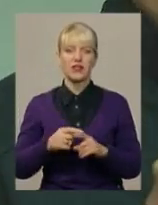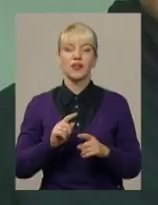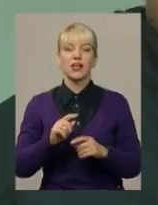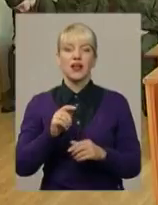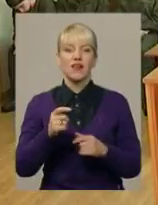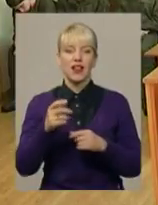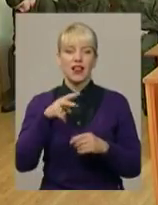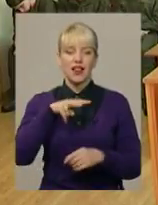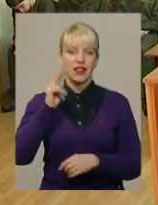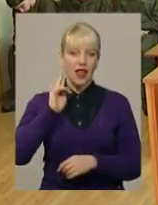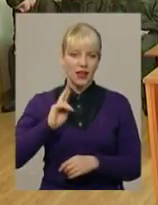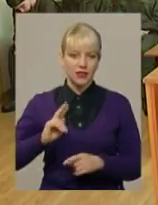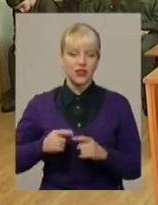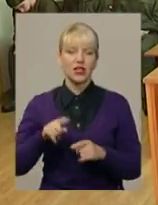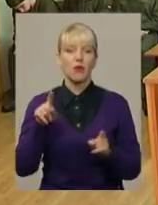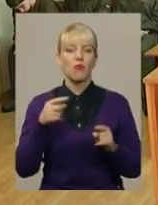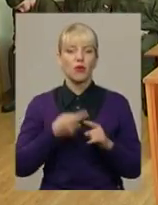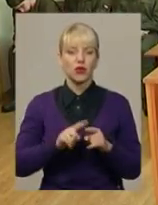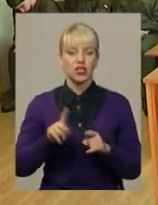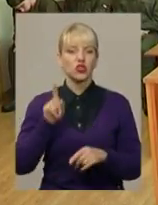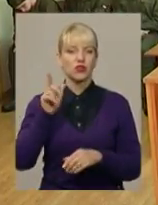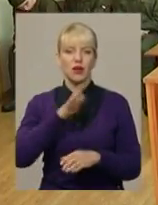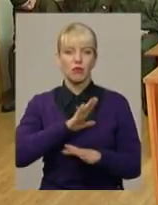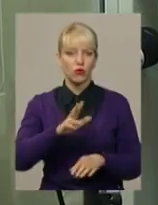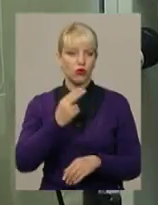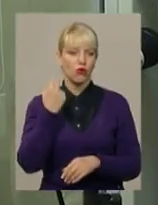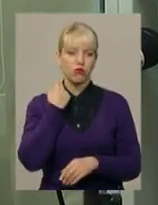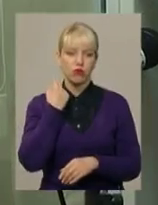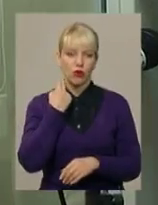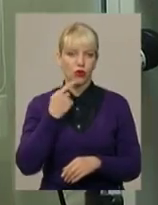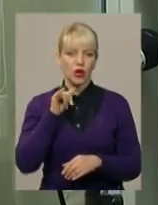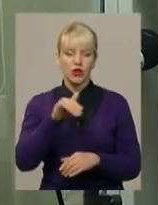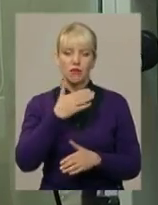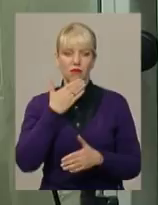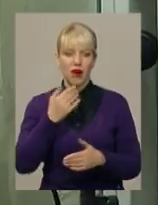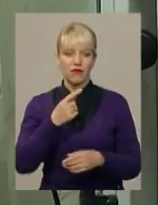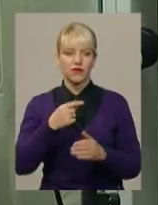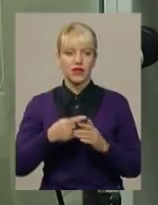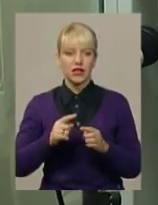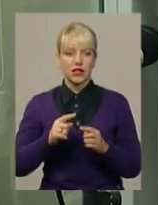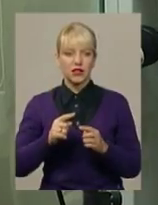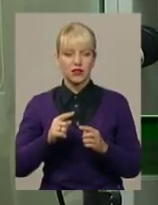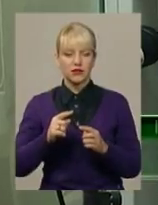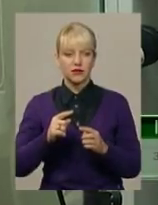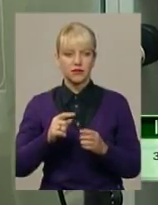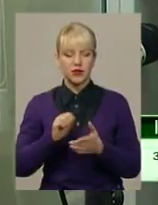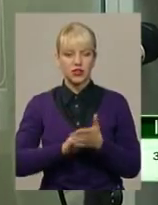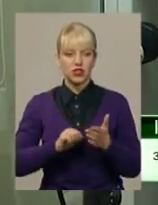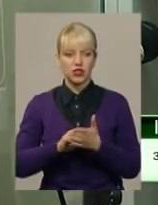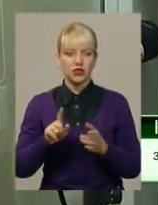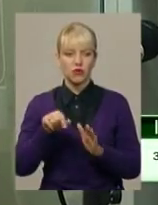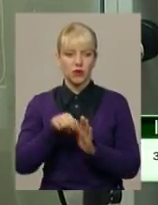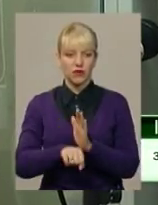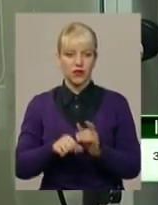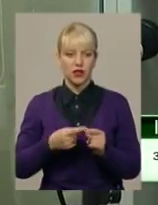тамтешнім банкам. А отже, мотиву для скоєння злочину не мав. Тільки після того, як Олександр Валерійович мені сказав, що документи відправили,